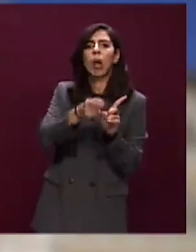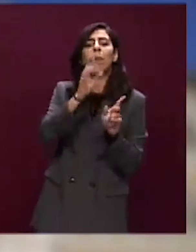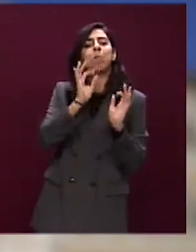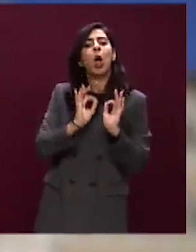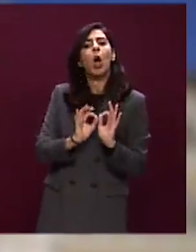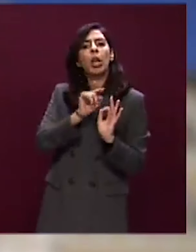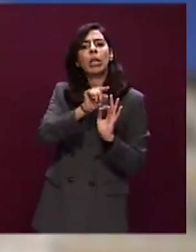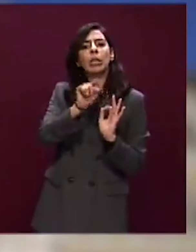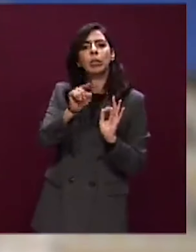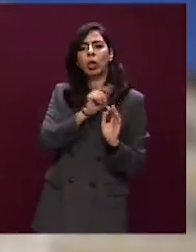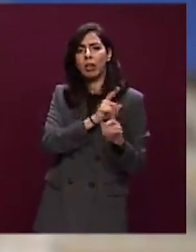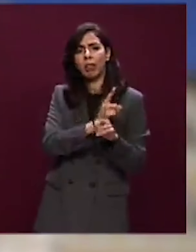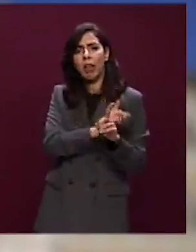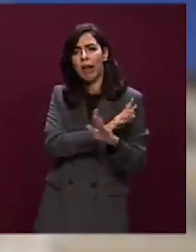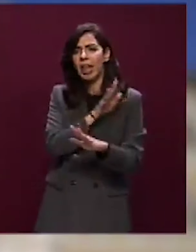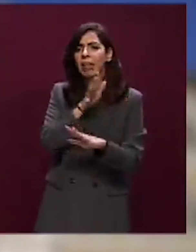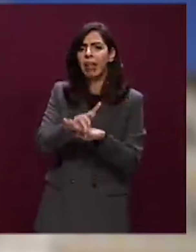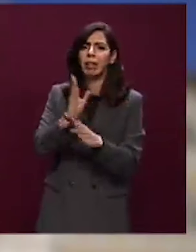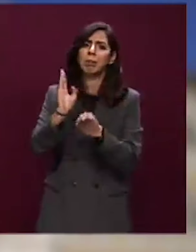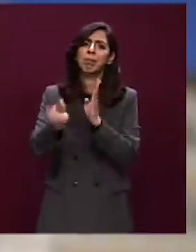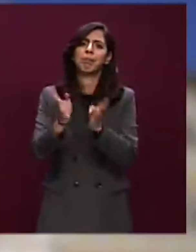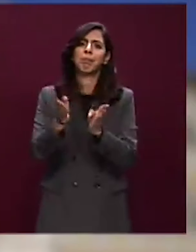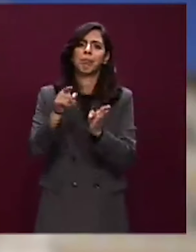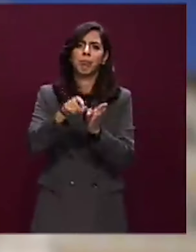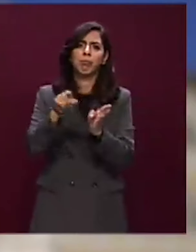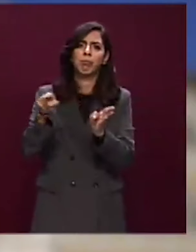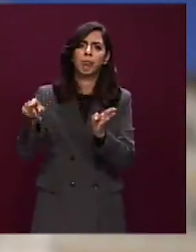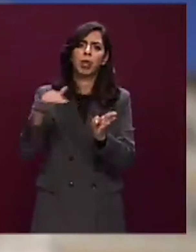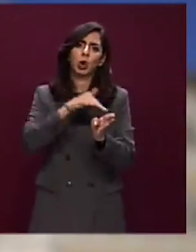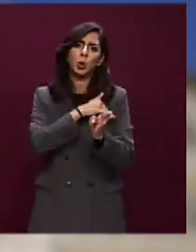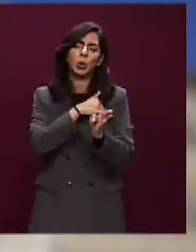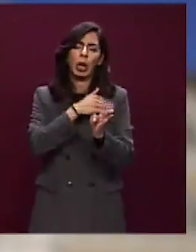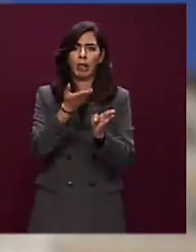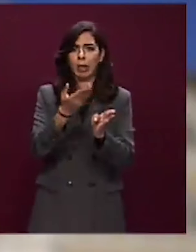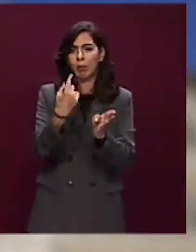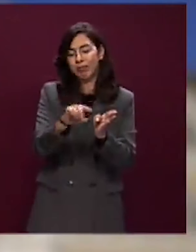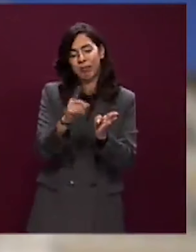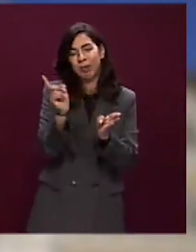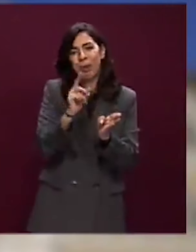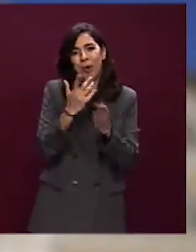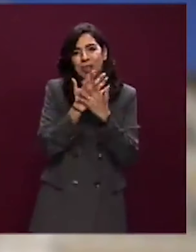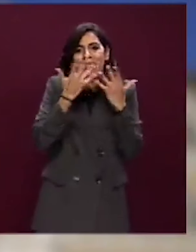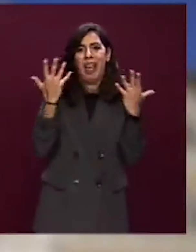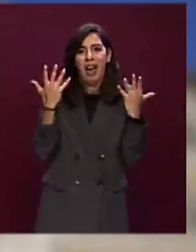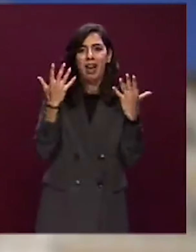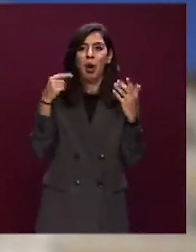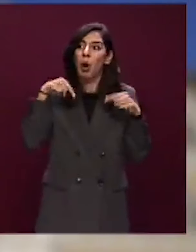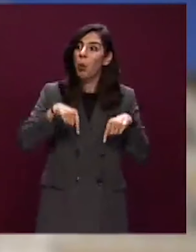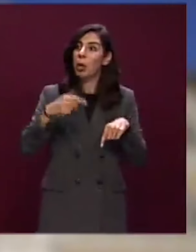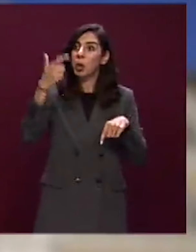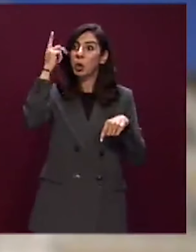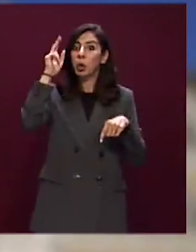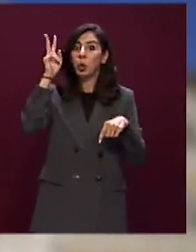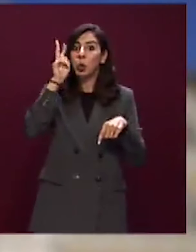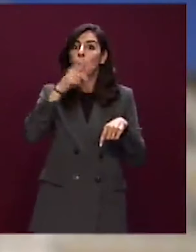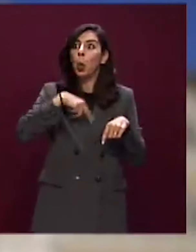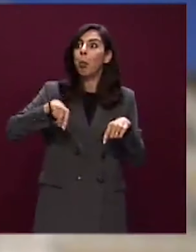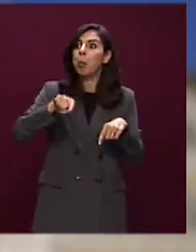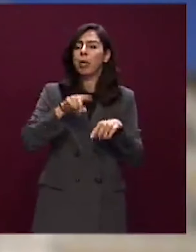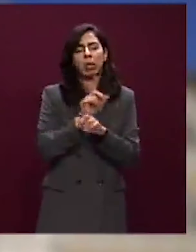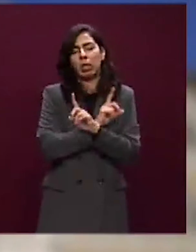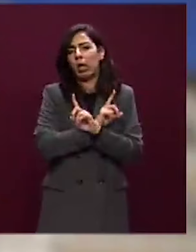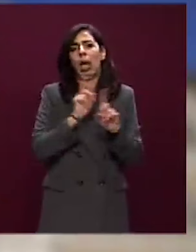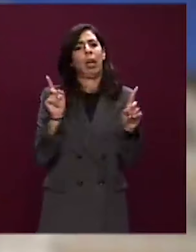polizia di intervenire e di picchiare gli studenti. Ma certamente no, ma nessuno qua è stupido e nessuno da questa